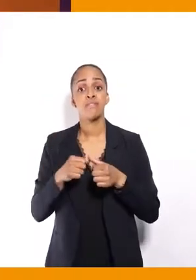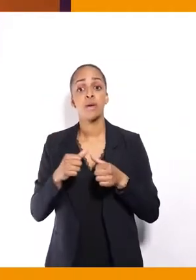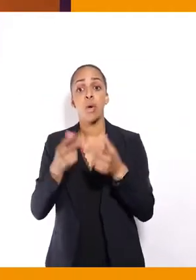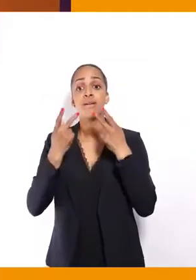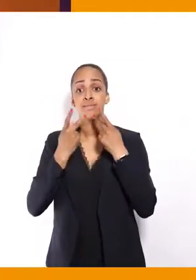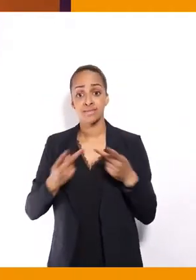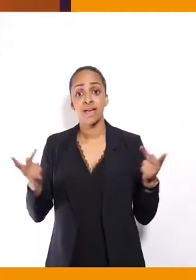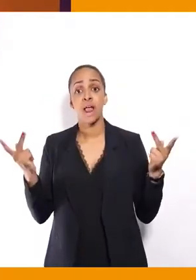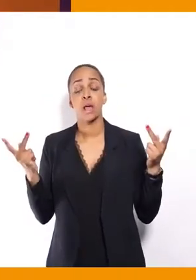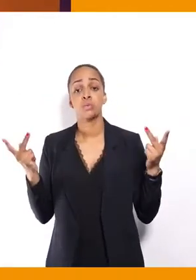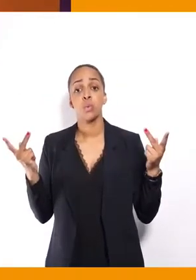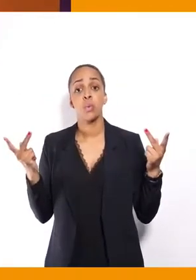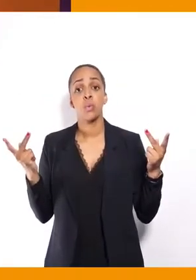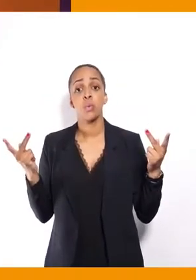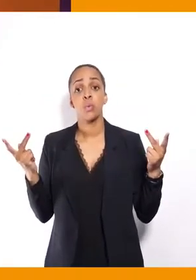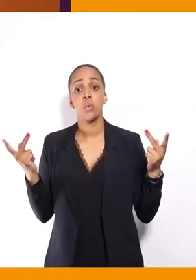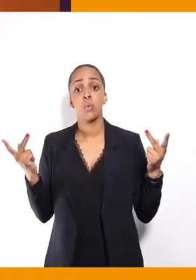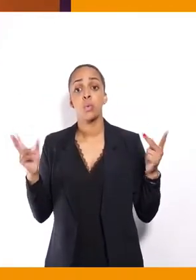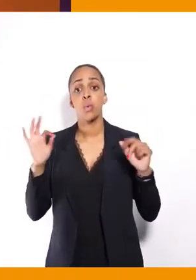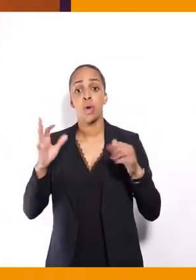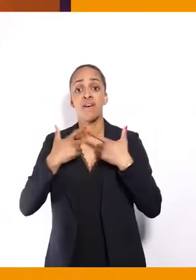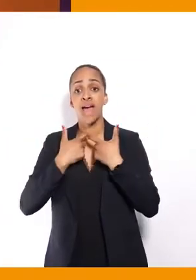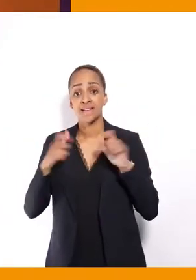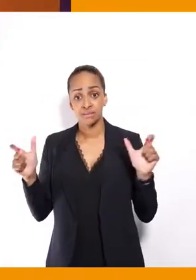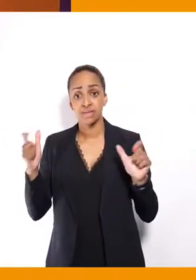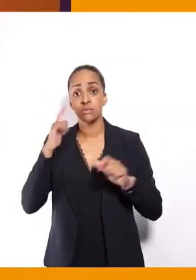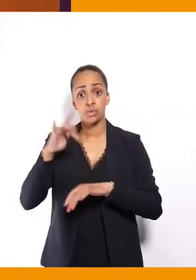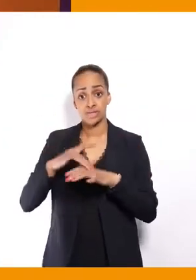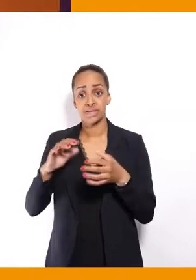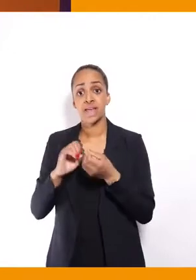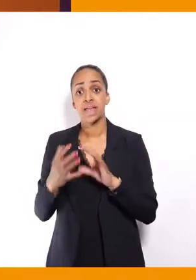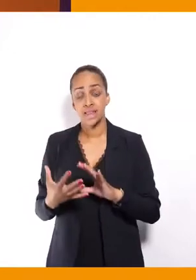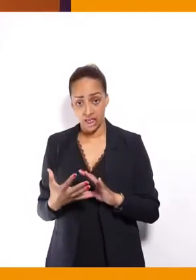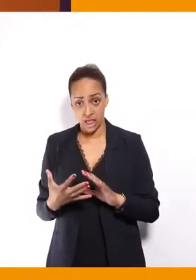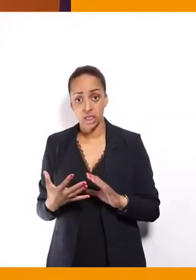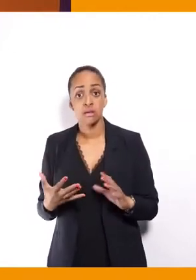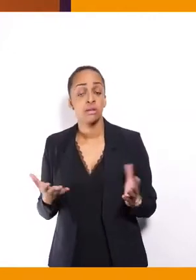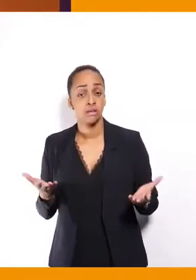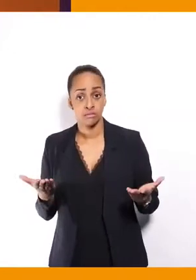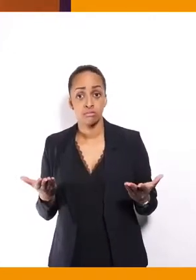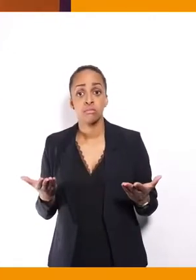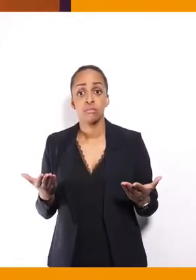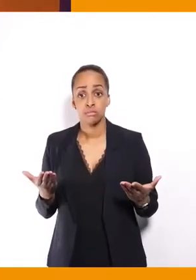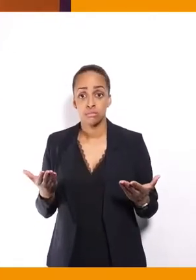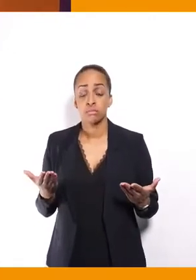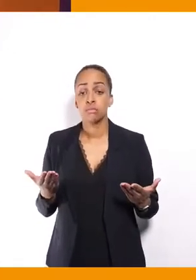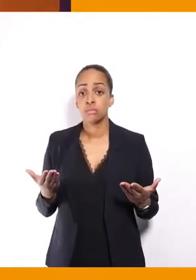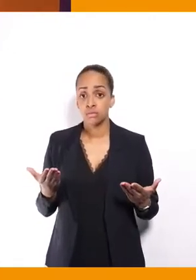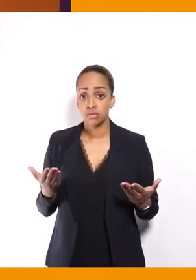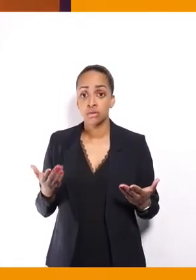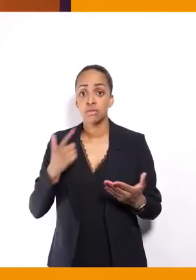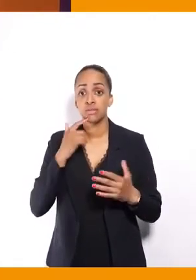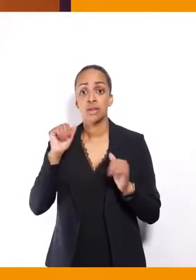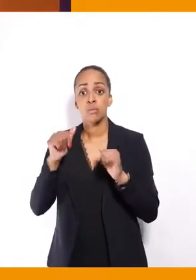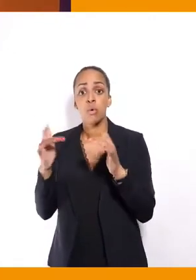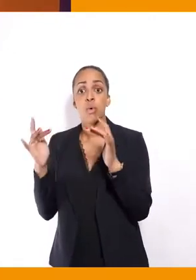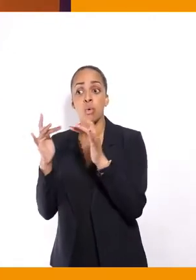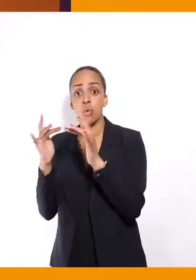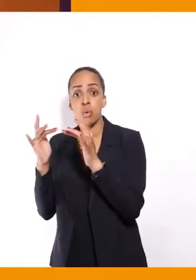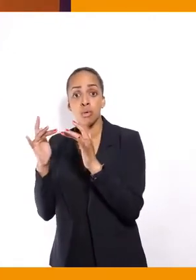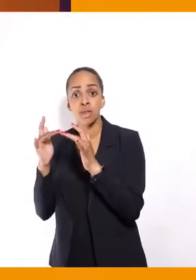sur l'accessibilité de son site et qui indique, lui aussi, un contact pour que les personnes qui souhaitent